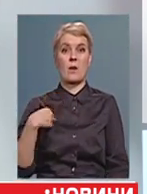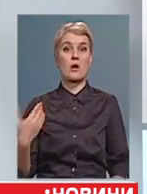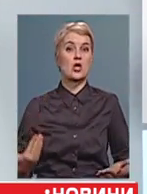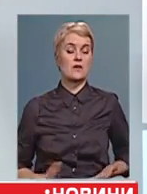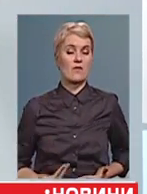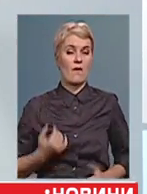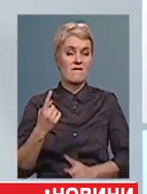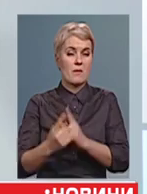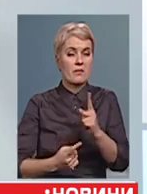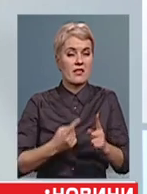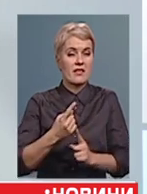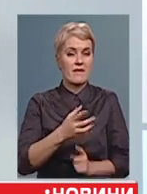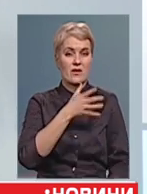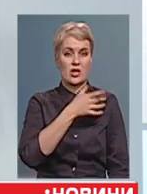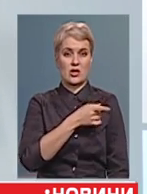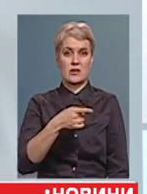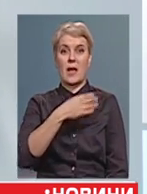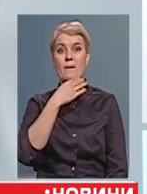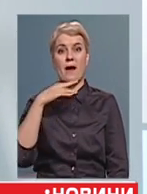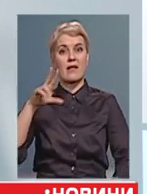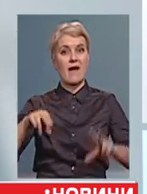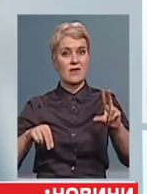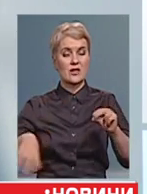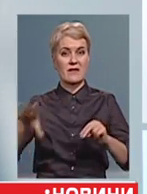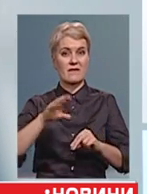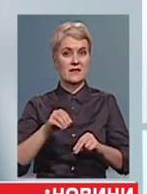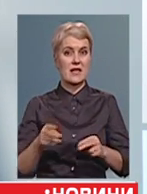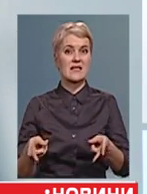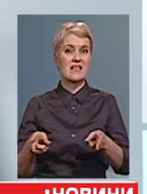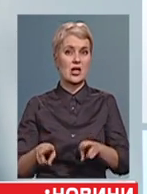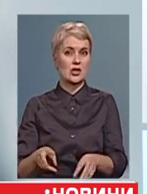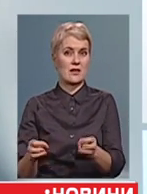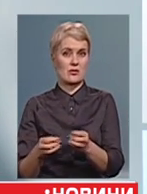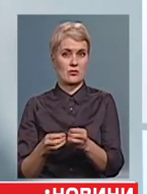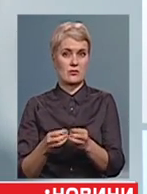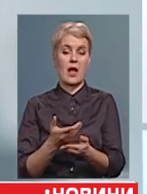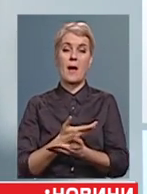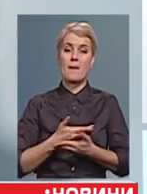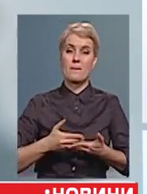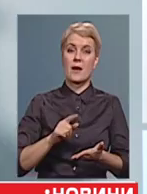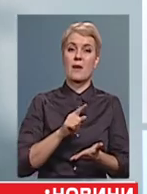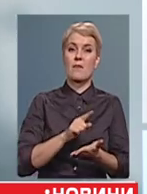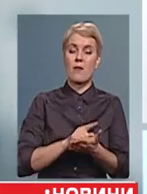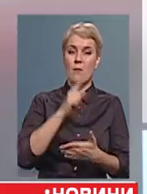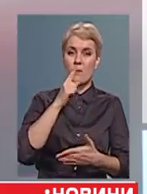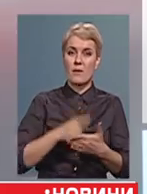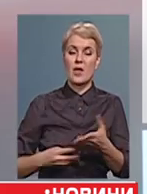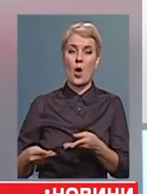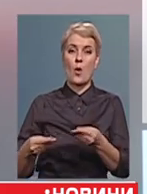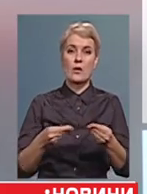часи. Багато хто вважає, що все залишиться так, як було раніше, але ми маємо переконати цих людей, що саме майбутнє має їх цікавити.